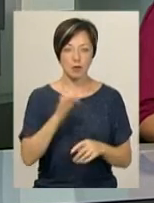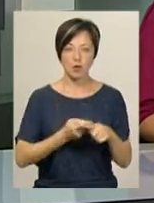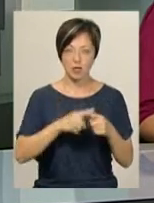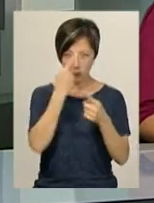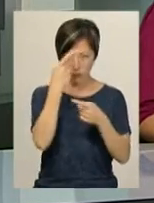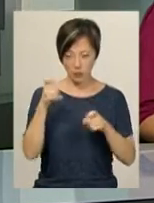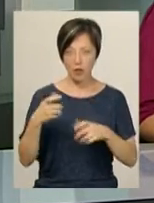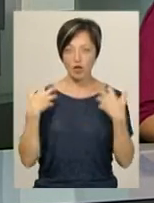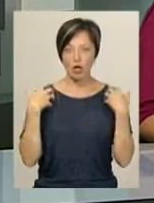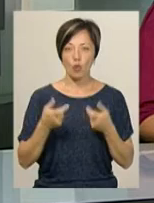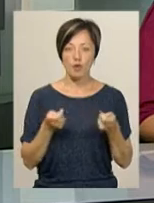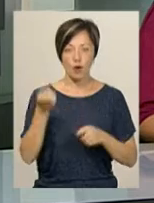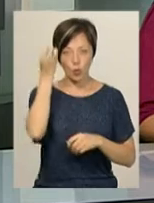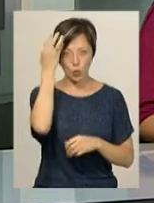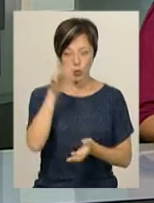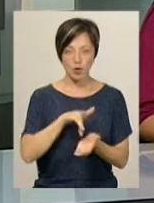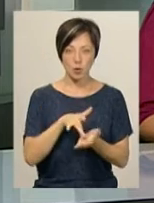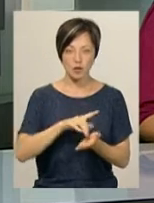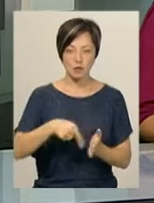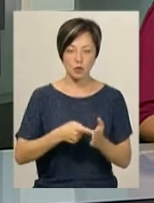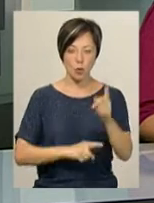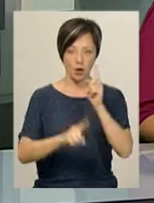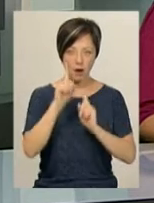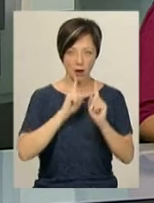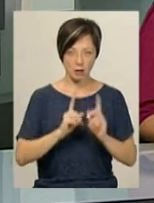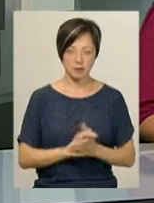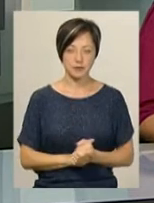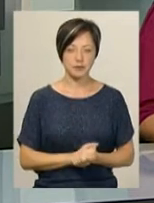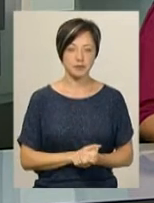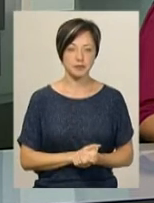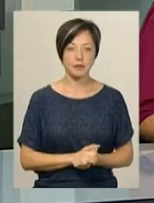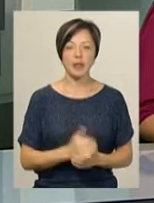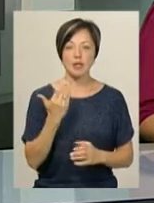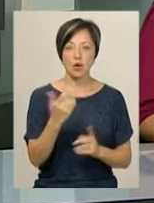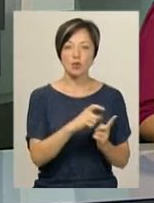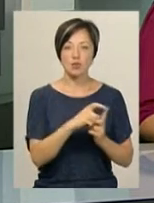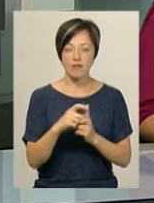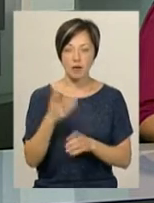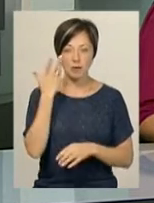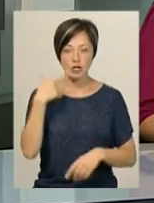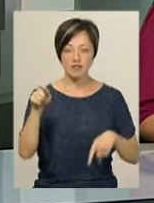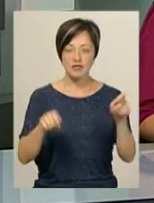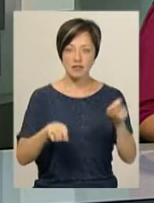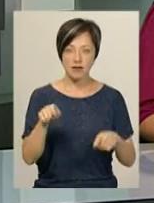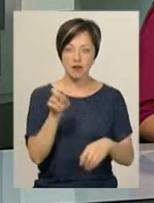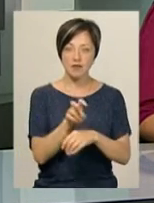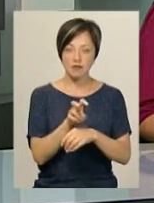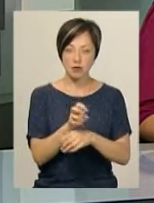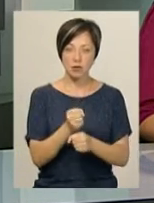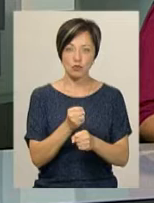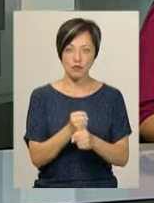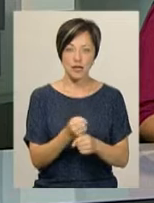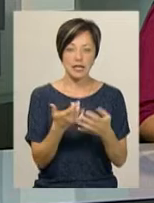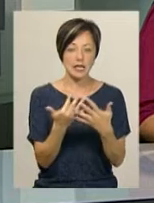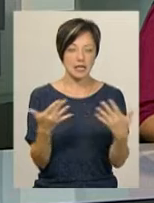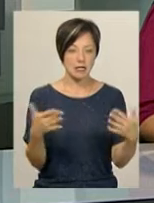повідомив начальник управління культури і туризму Хмельницької міської ради Артем Ромесюков. За його словами, під час фестивалю для відвідувачів працюватимуть